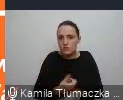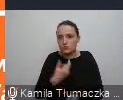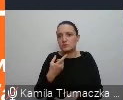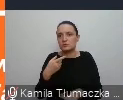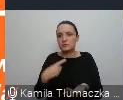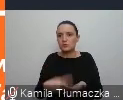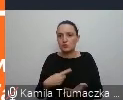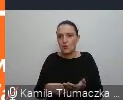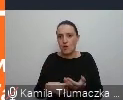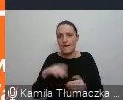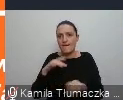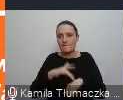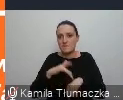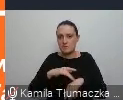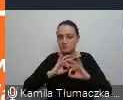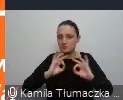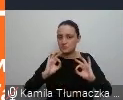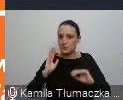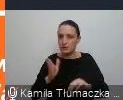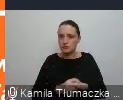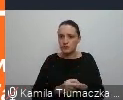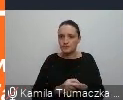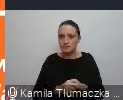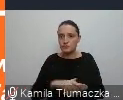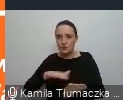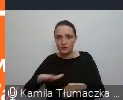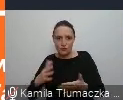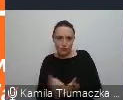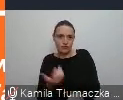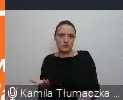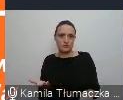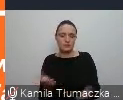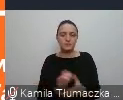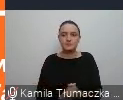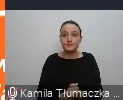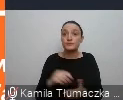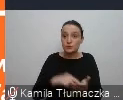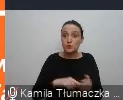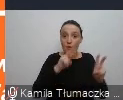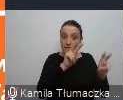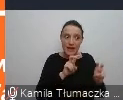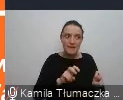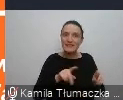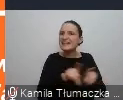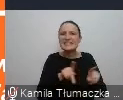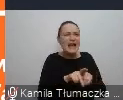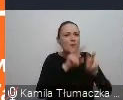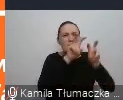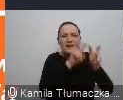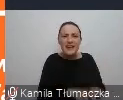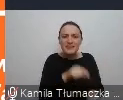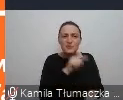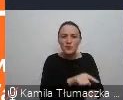skuteczne i będzie dla dziecka korzystne. I tego fragmentu, z dokładnie tego samego